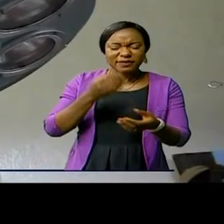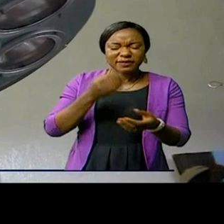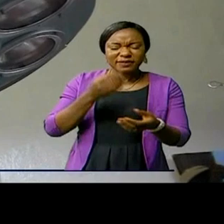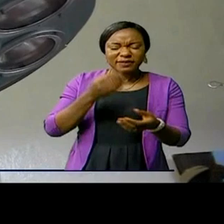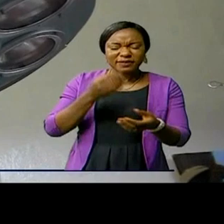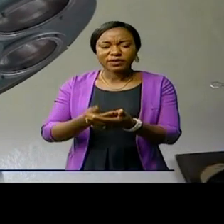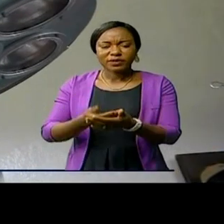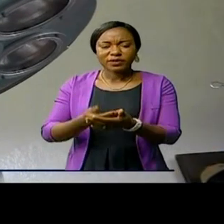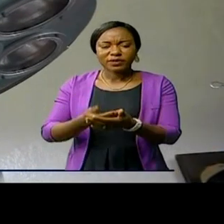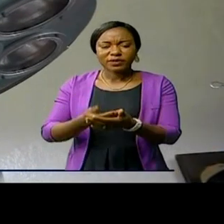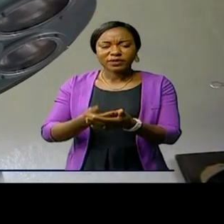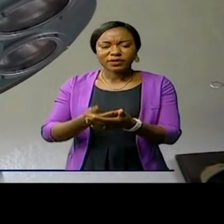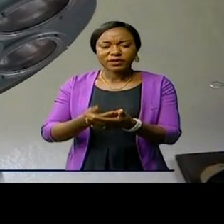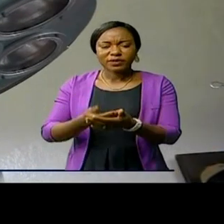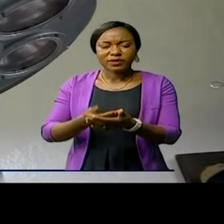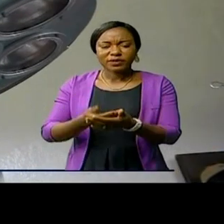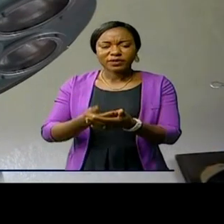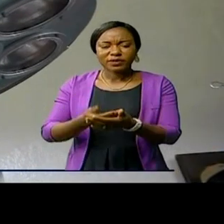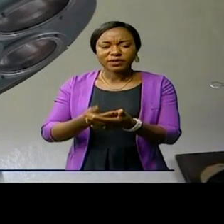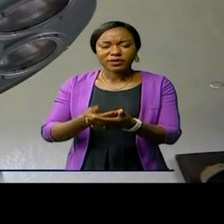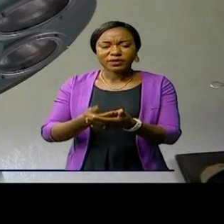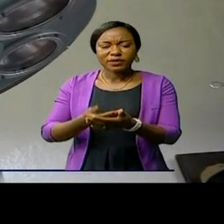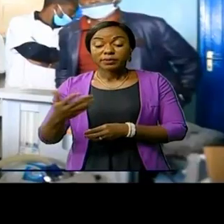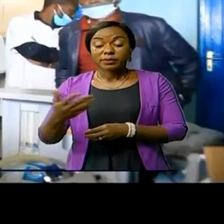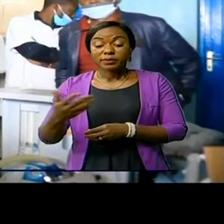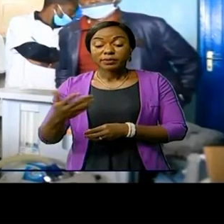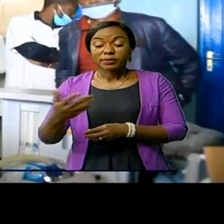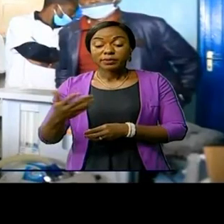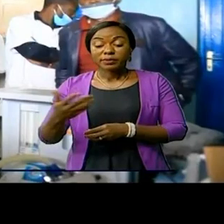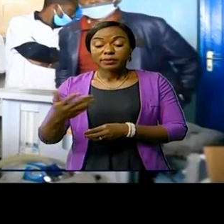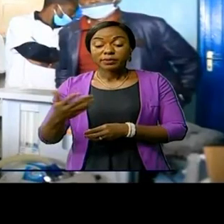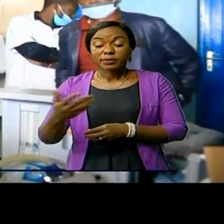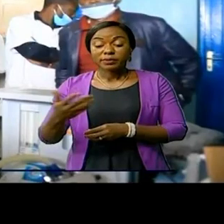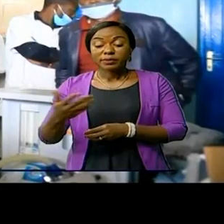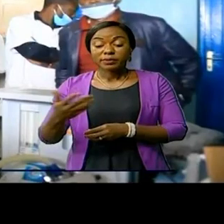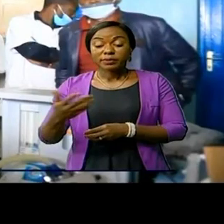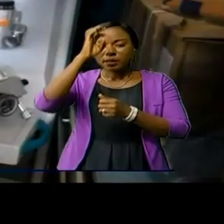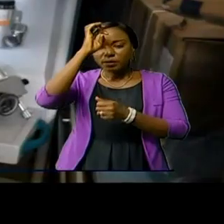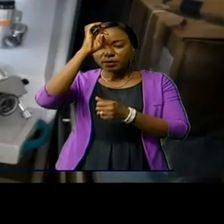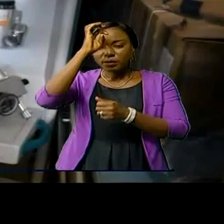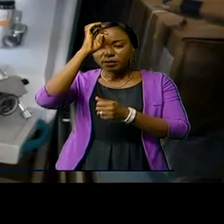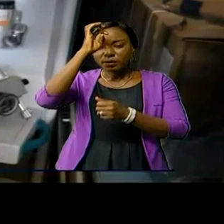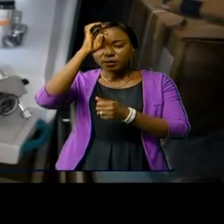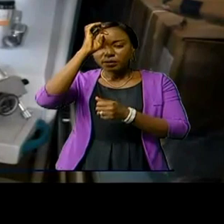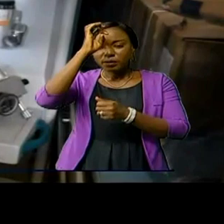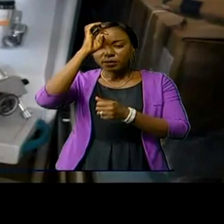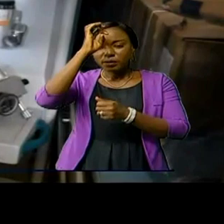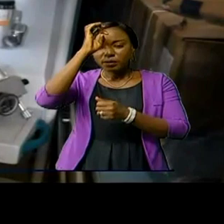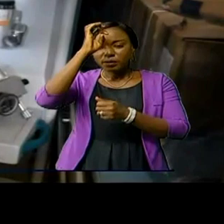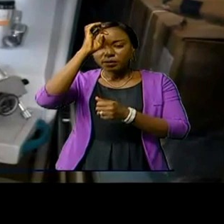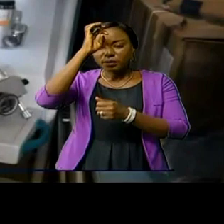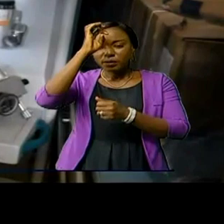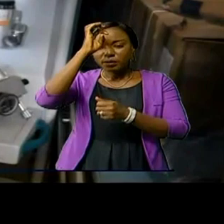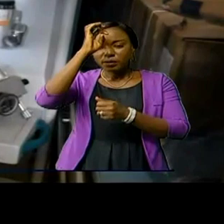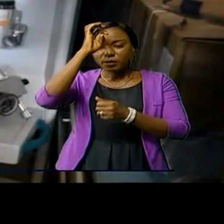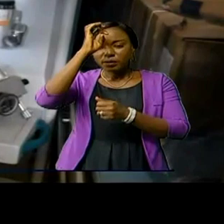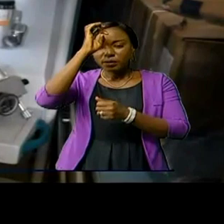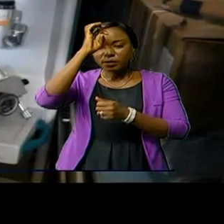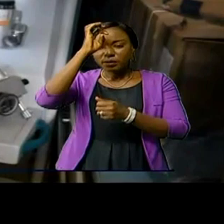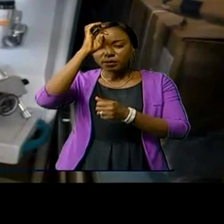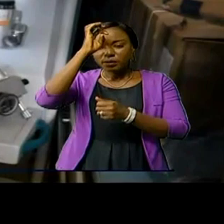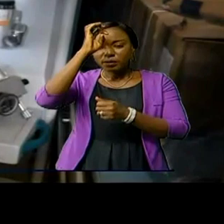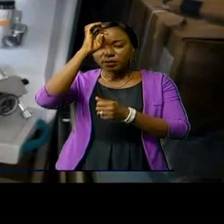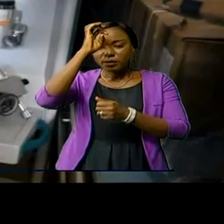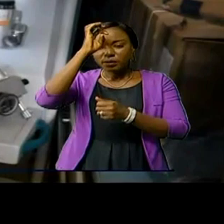un bilan exhaustif. Les matériels remis à ces jours par l'honorable Norbert Basenguezi Katintima vont permettre de sauver des vies.